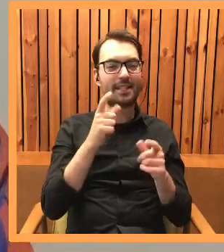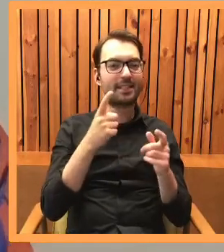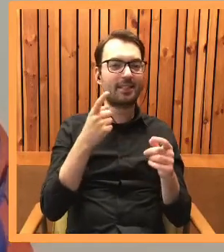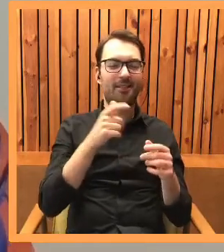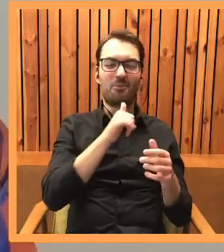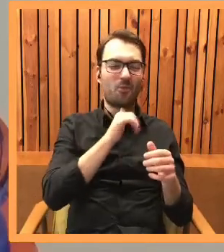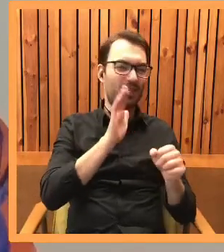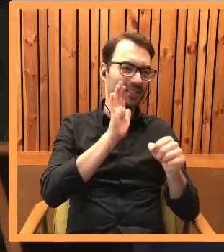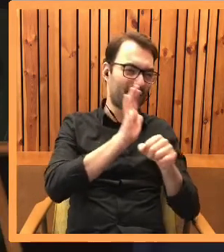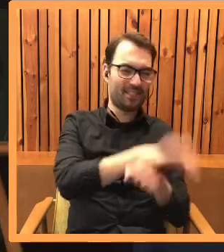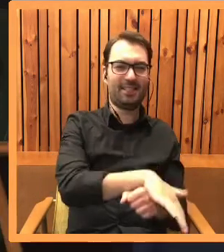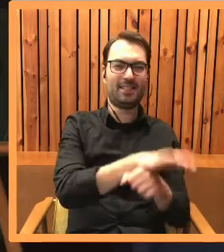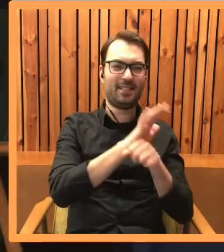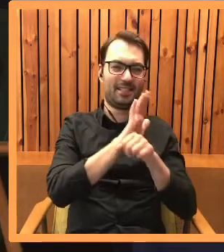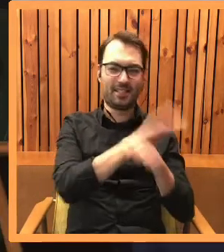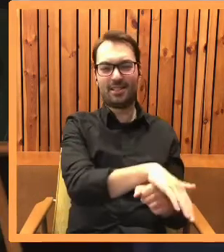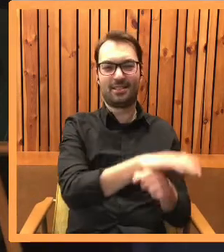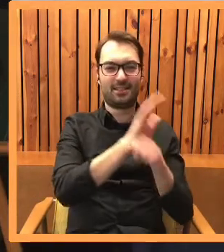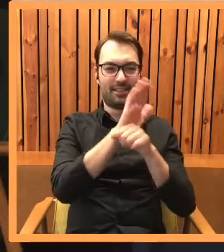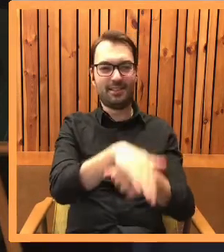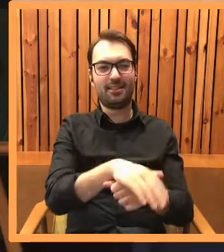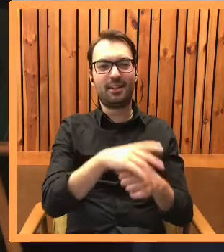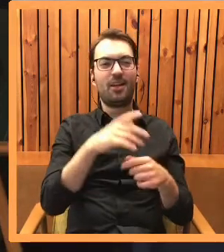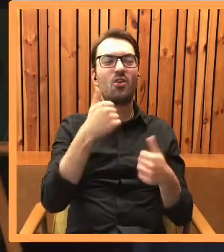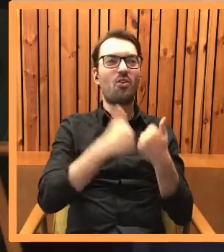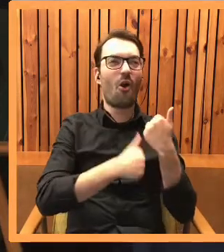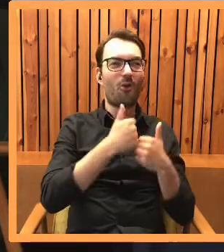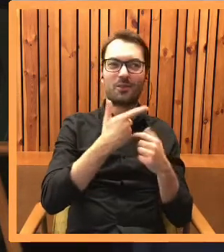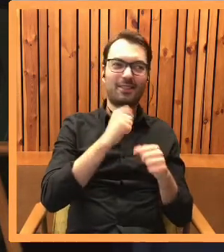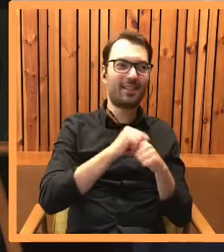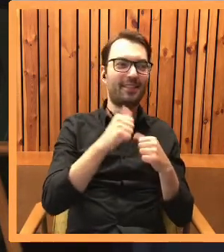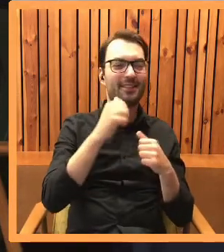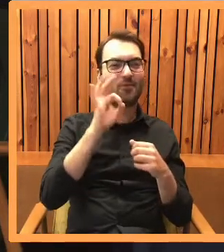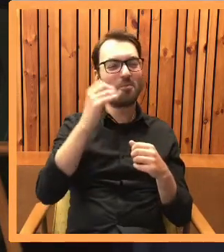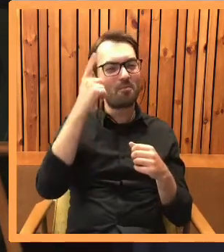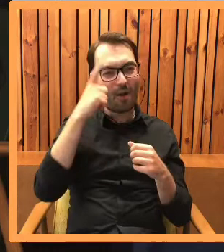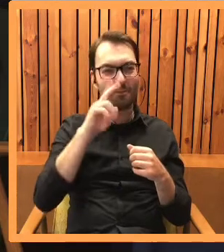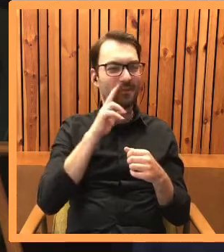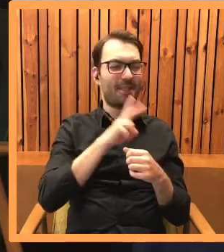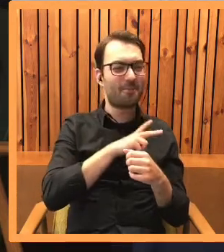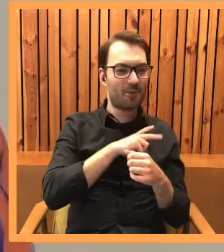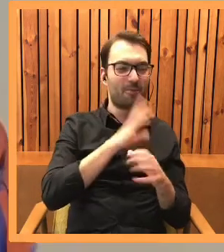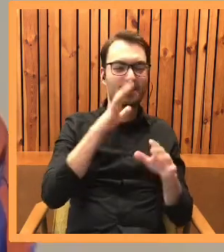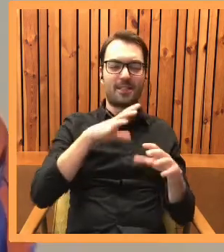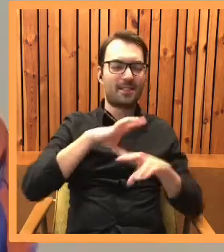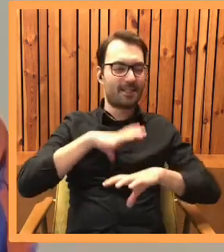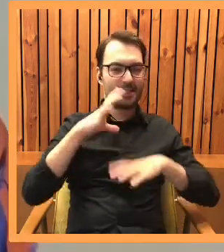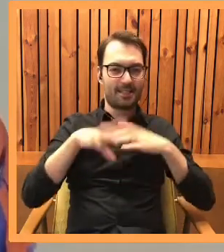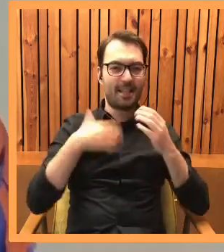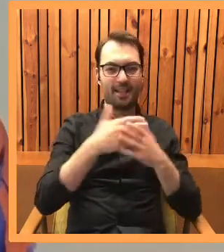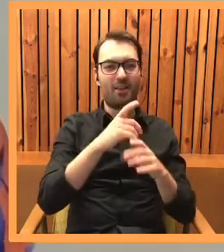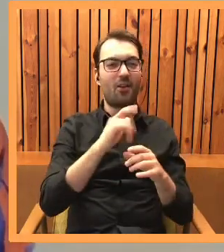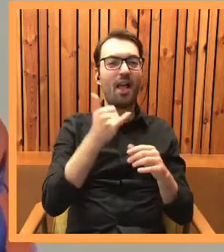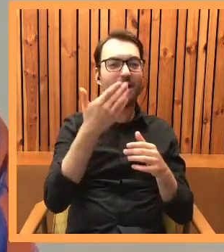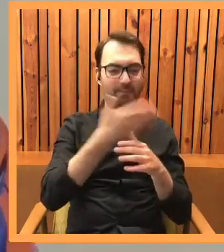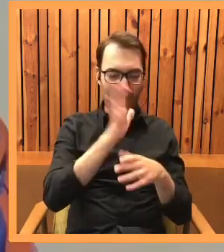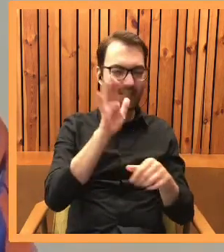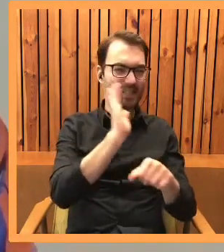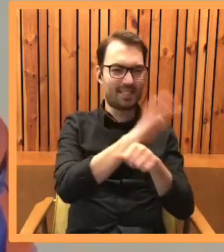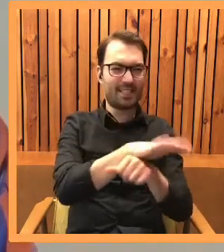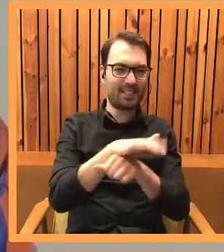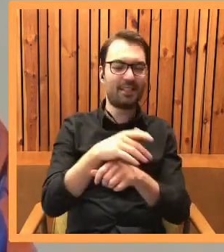upokorzyć. Zupełnie jakby ten cały konkurs nie był do końca jego pomysłem i nie był mu na rękę. I kot